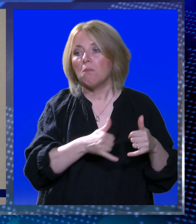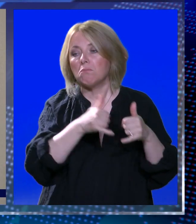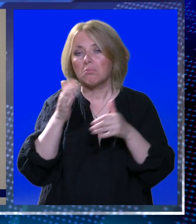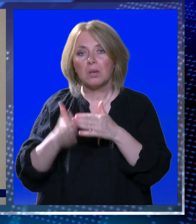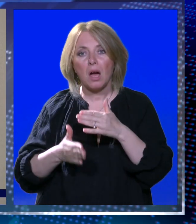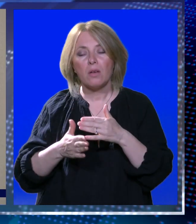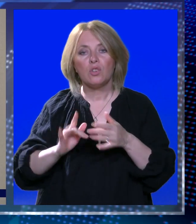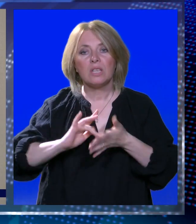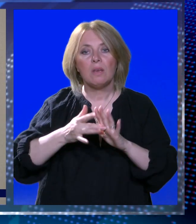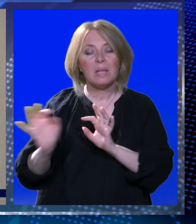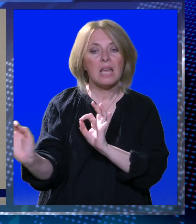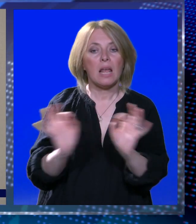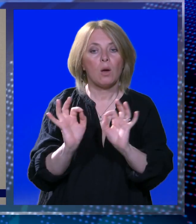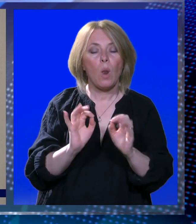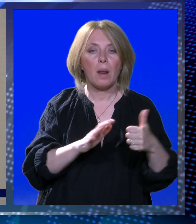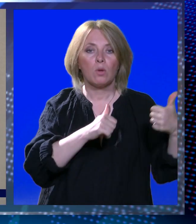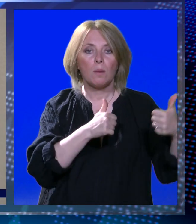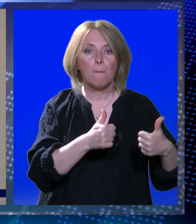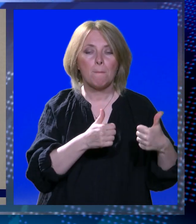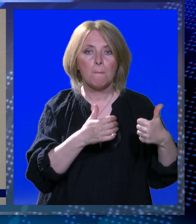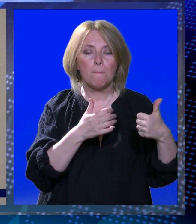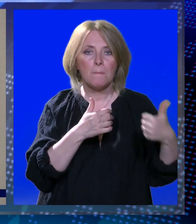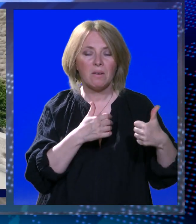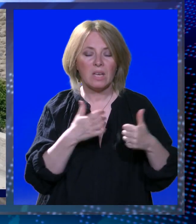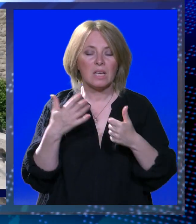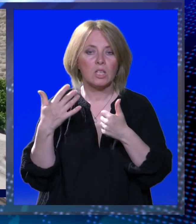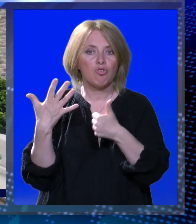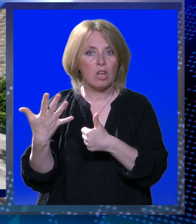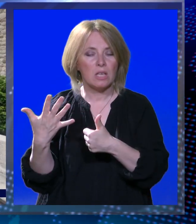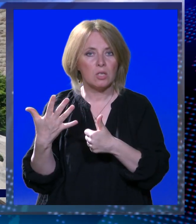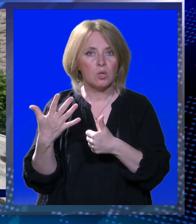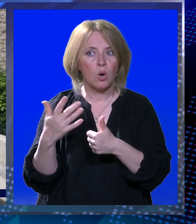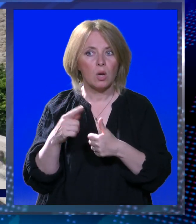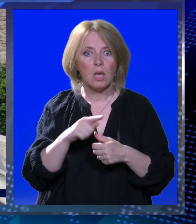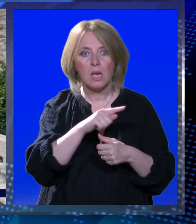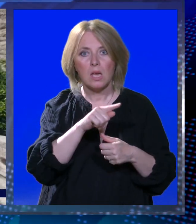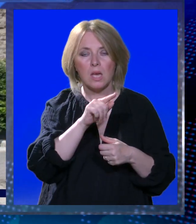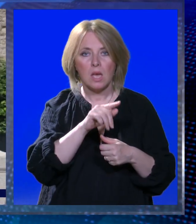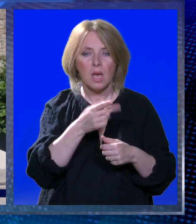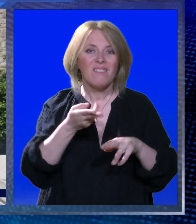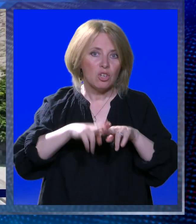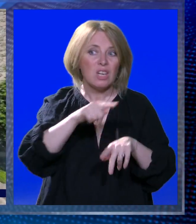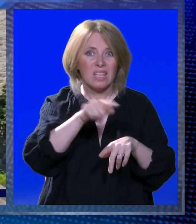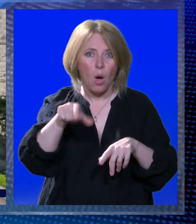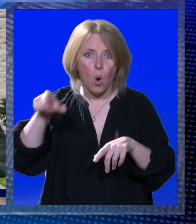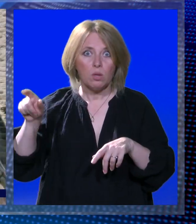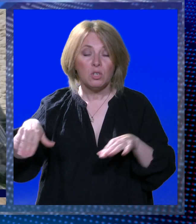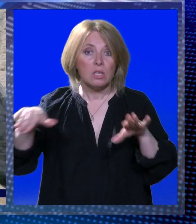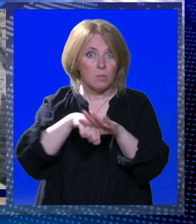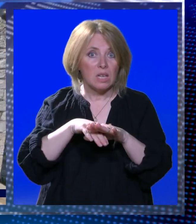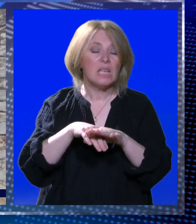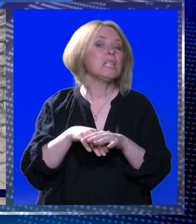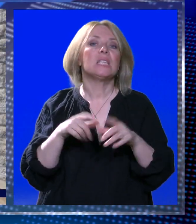konačnici sve skupa će biti regulirano od 1. šestoga i većina njih će biti zaposlenici društva sanitata.